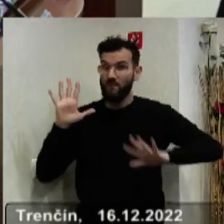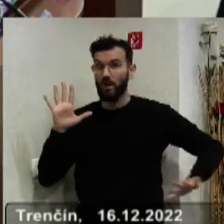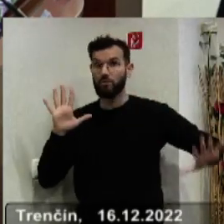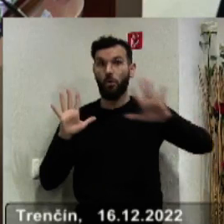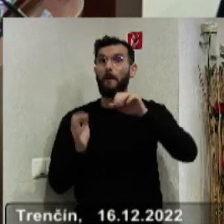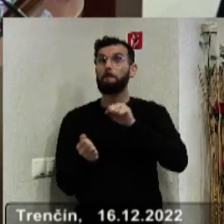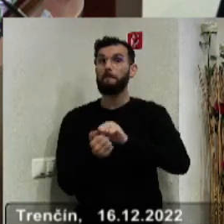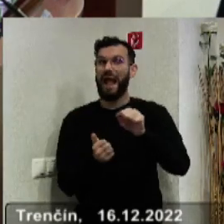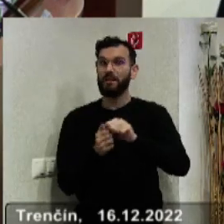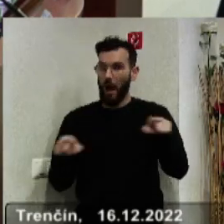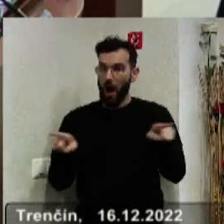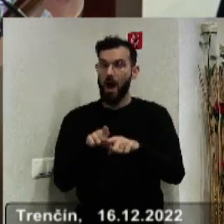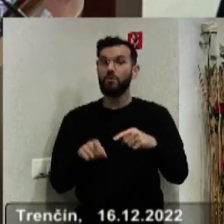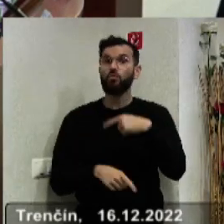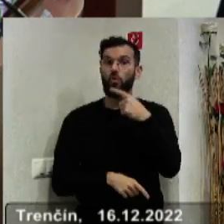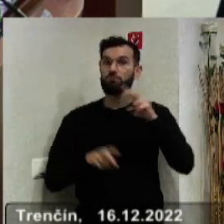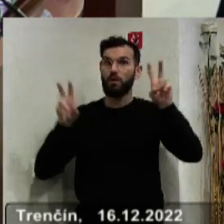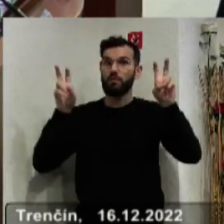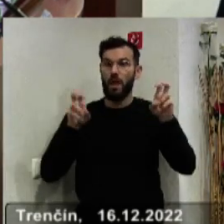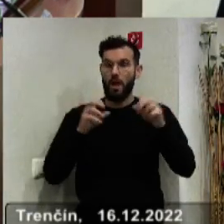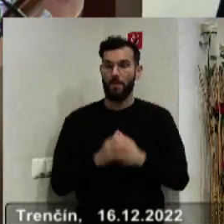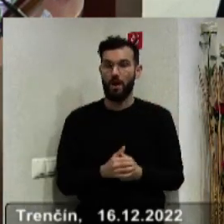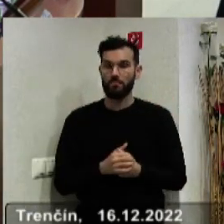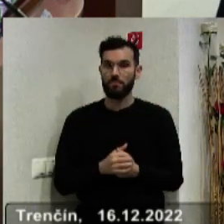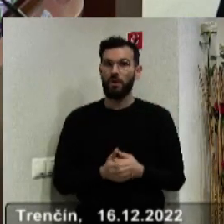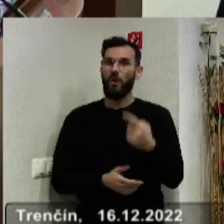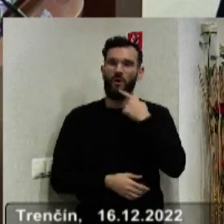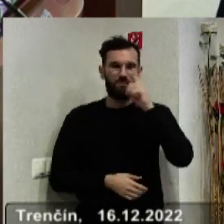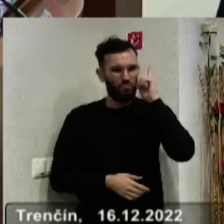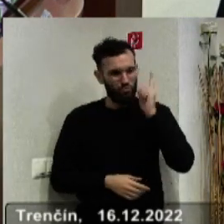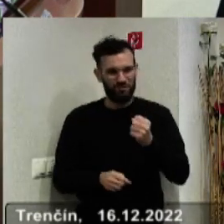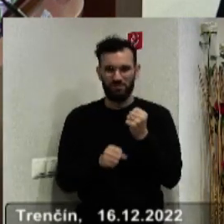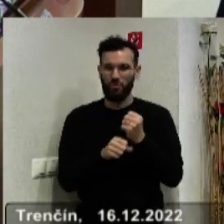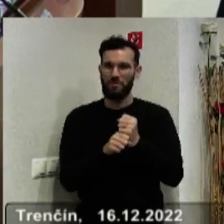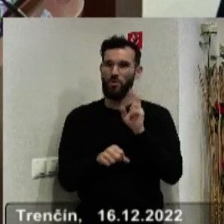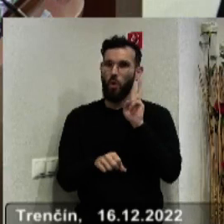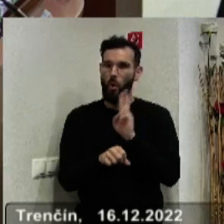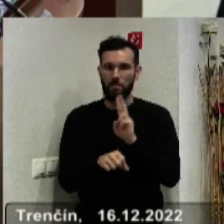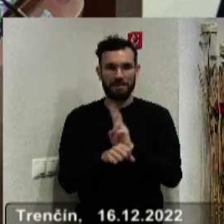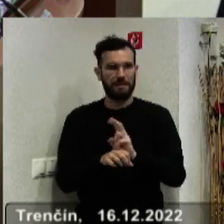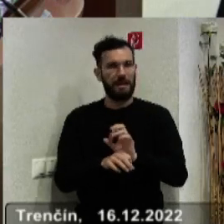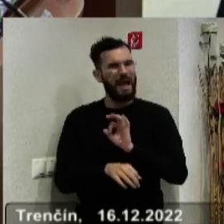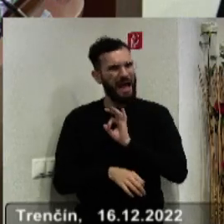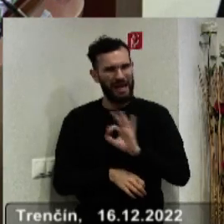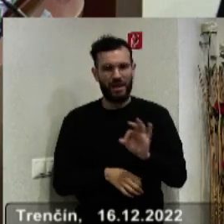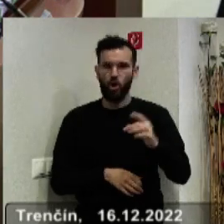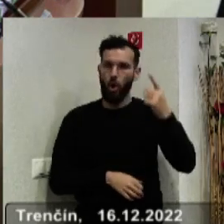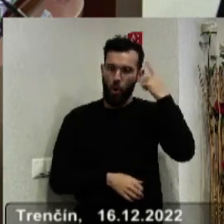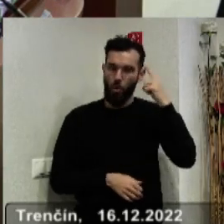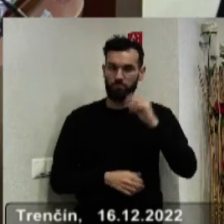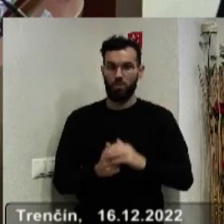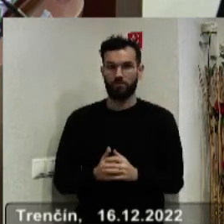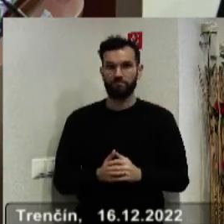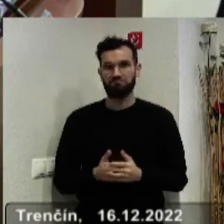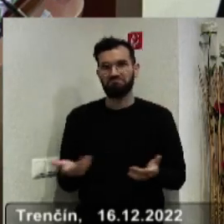chytili, za čo som ja veľmi vďačná, že musíme urobiť nejaké opatrenia, musíme urobiť veľa, rýchlo a odborných. Ja neviem,